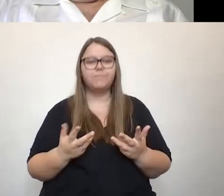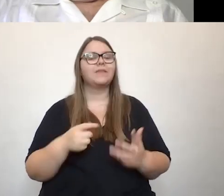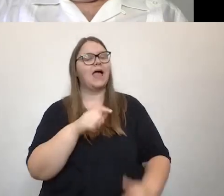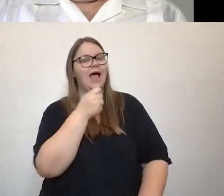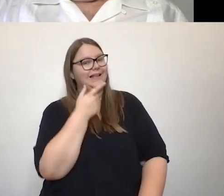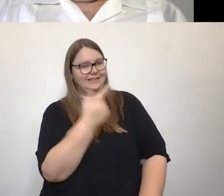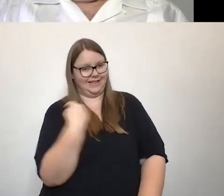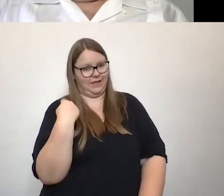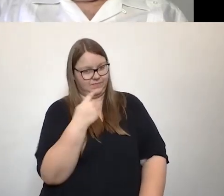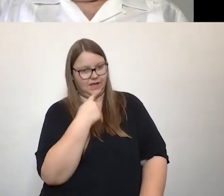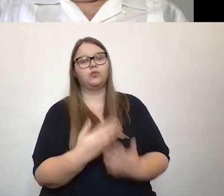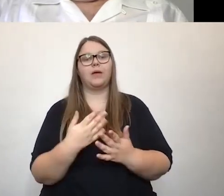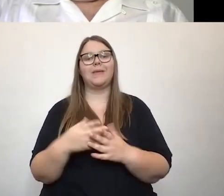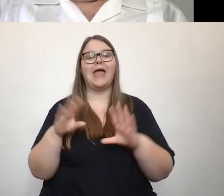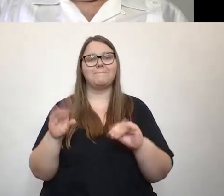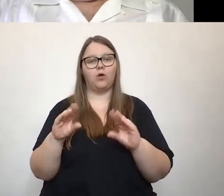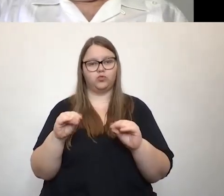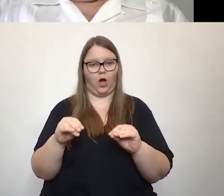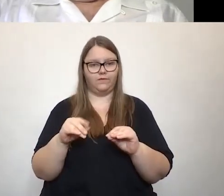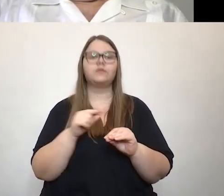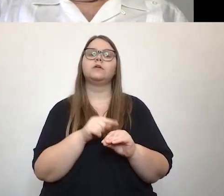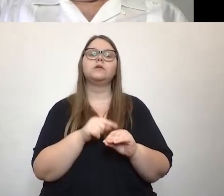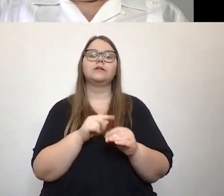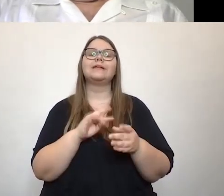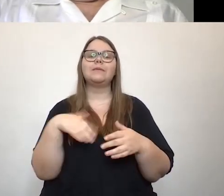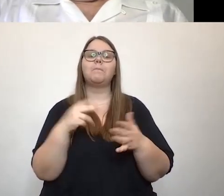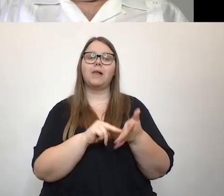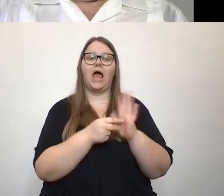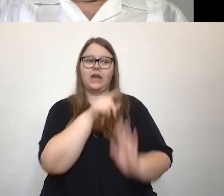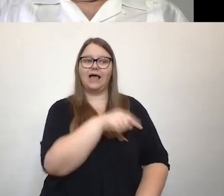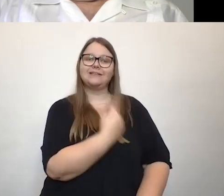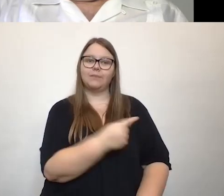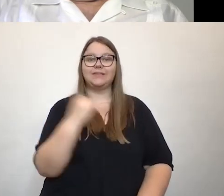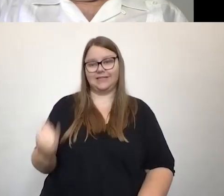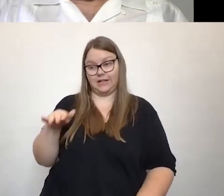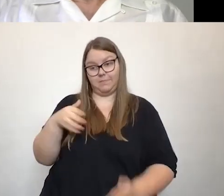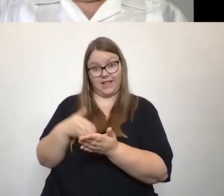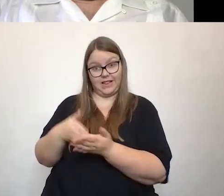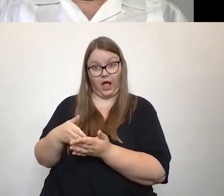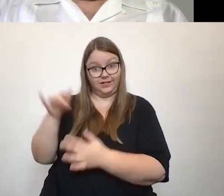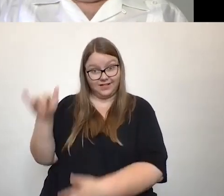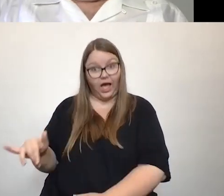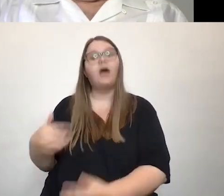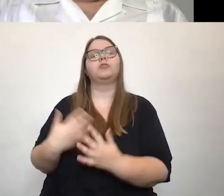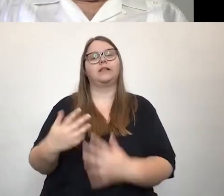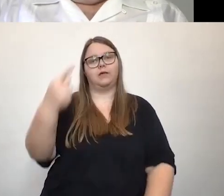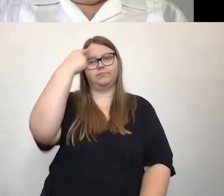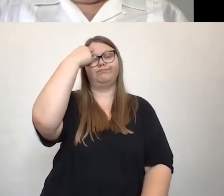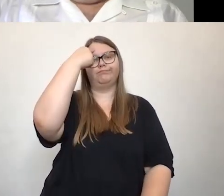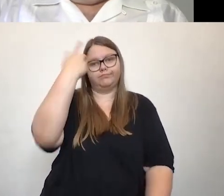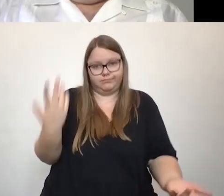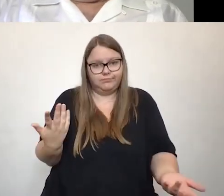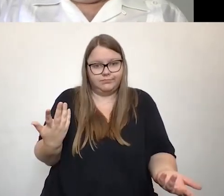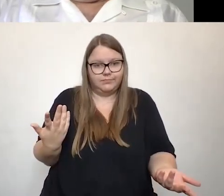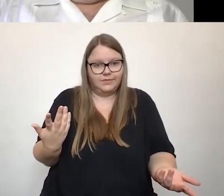Microsoft, wenn man, ist dieser Planer gewesen, der eben auch ein behindertes Kind hat oder behinderte Kinder hat und das, das ja,